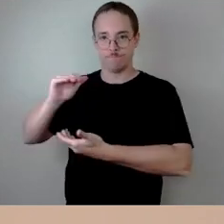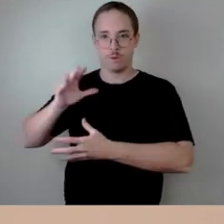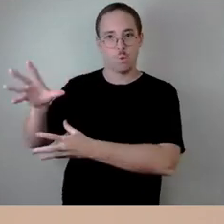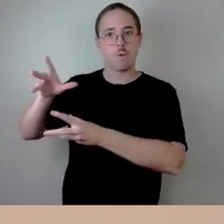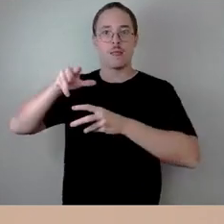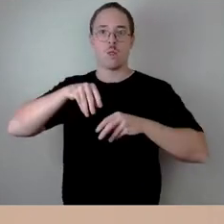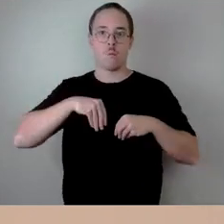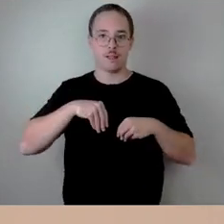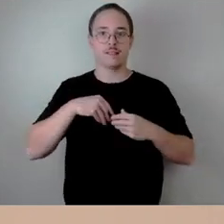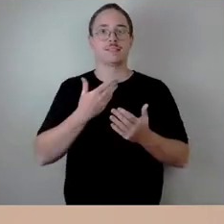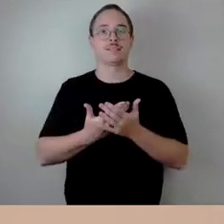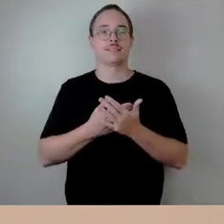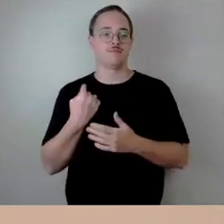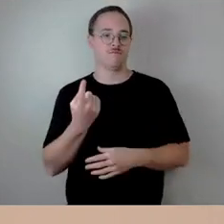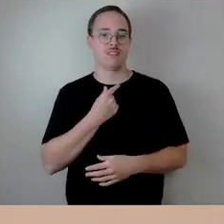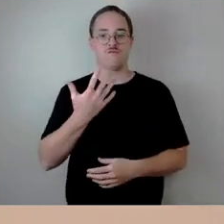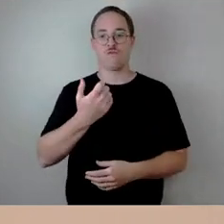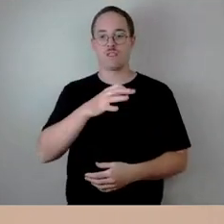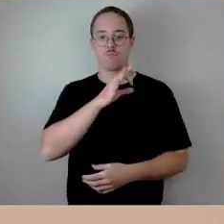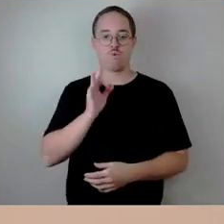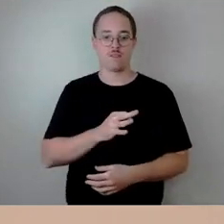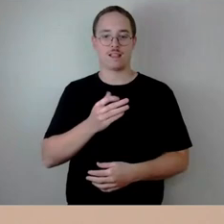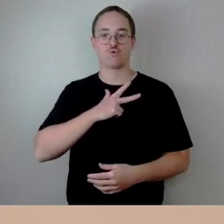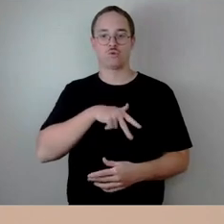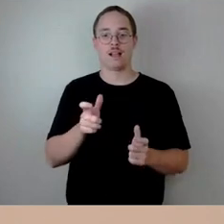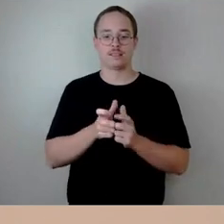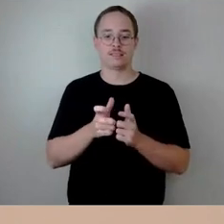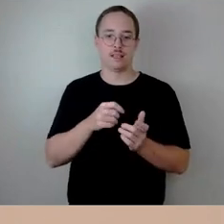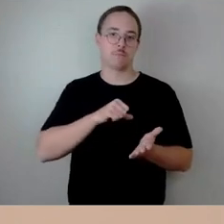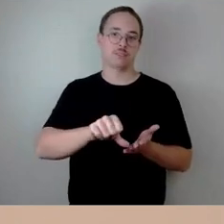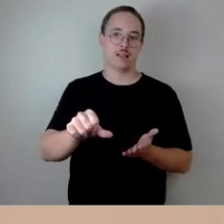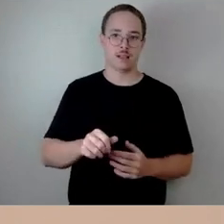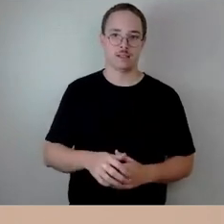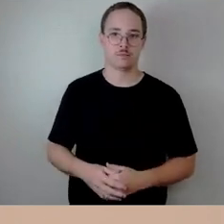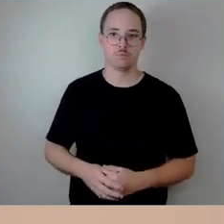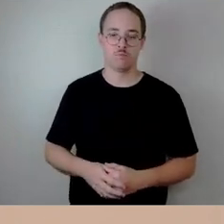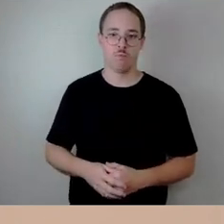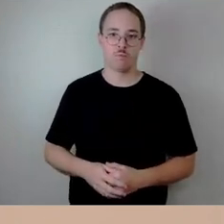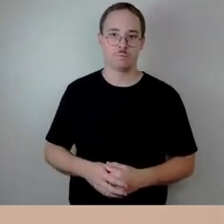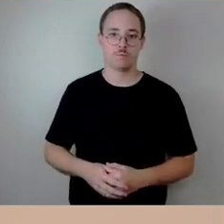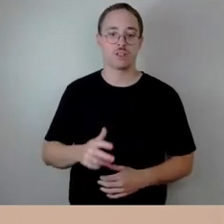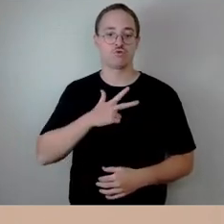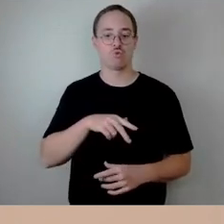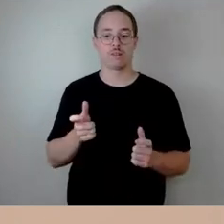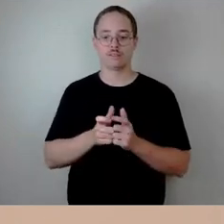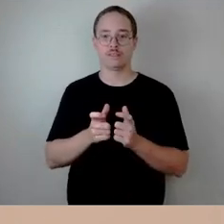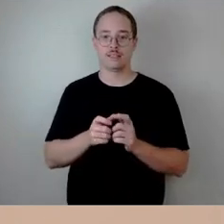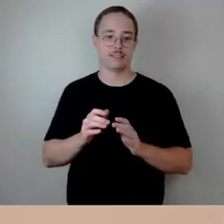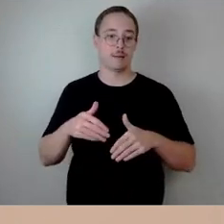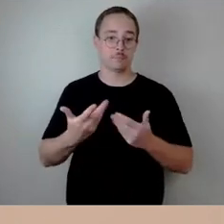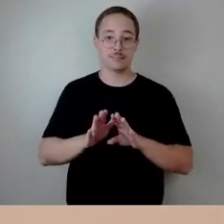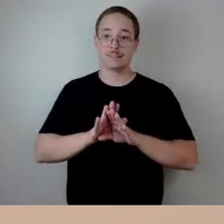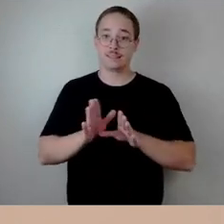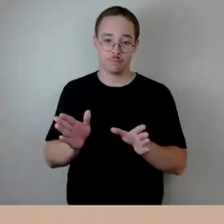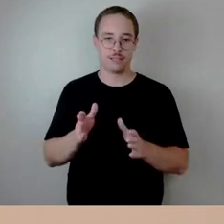50 Prozent des Sozialtickets. Auch wenn das Sozialticket nicht mehr zur Verfügung steht, werden wir die DVB zu